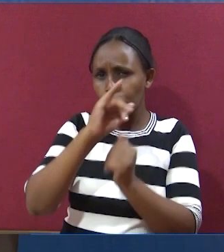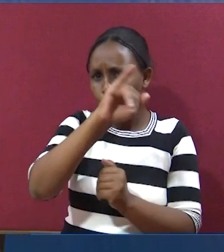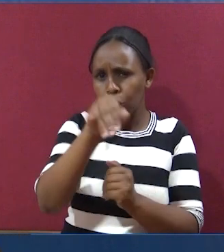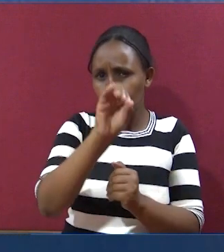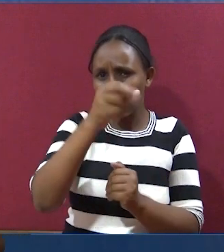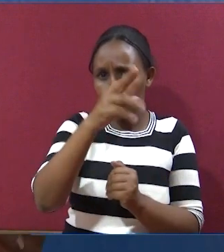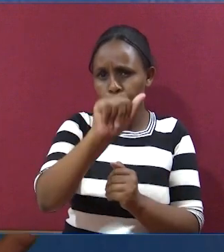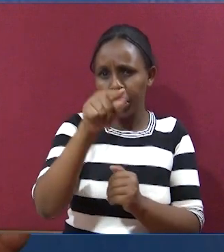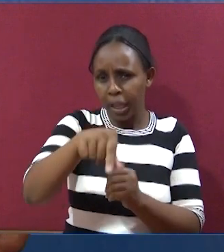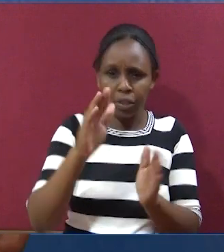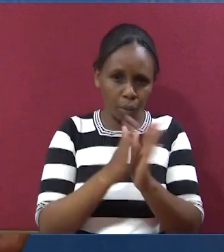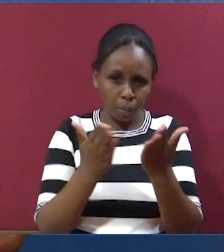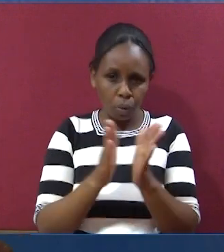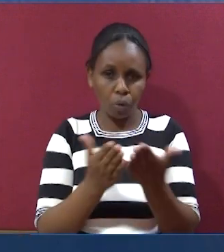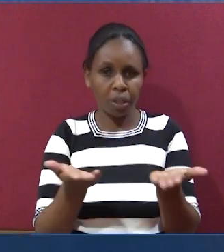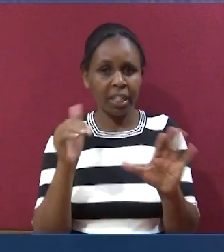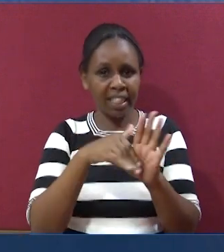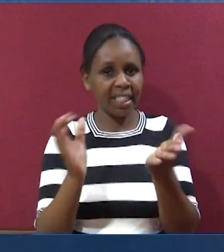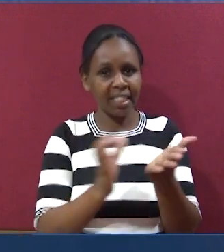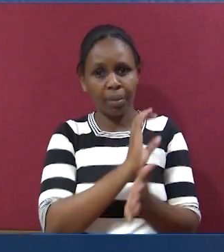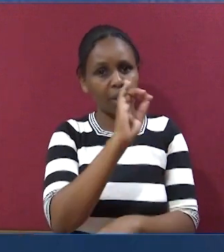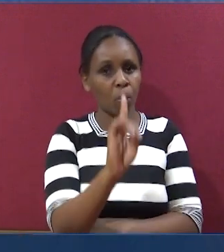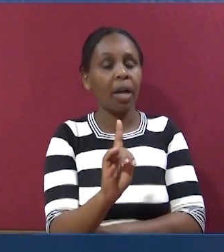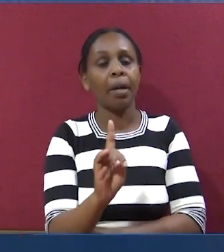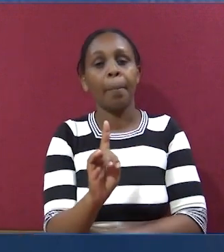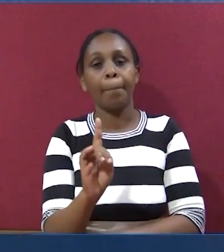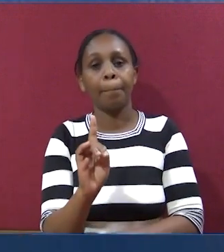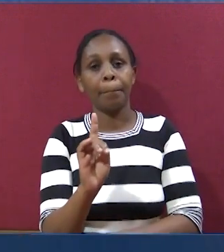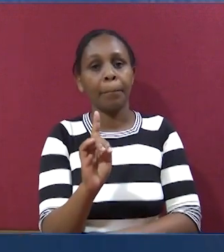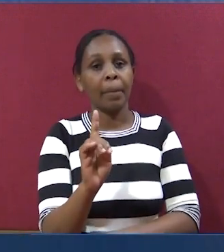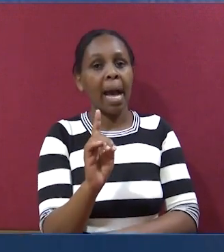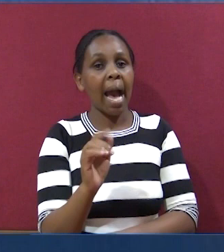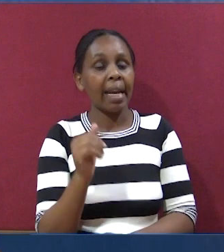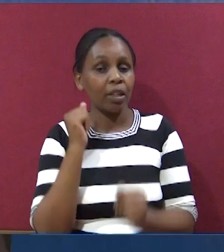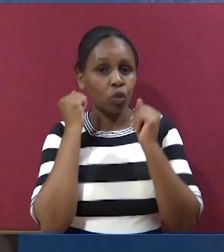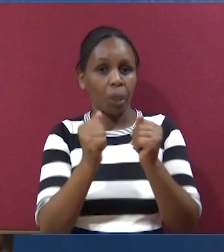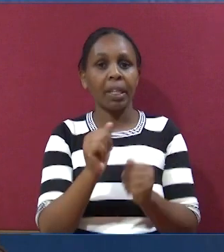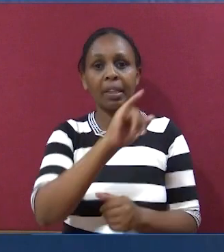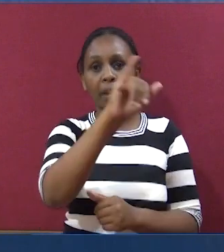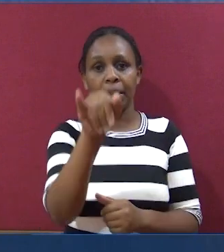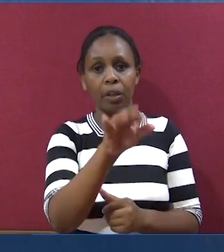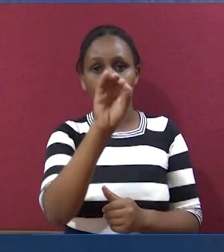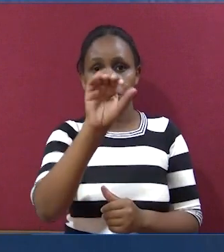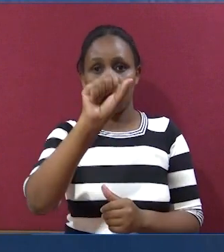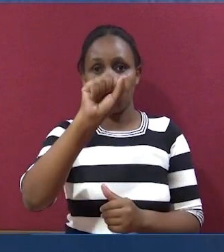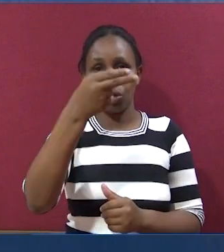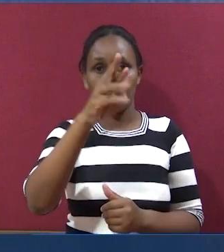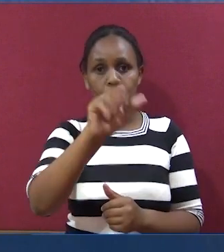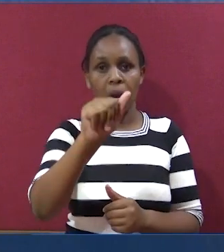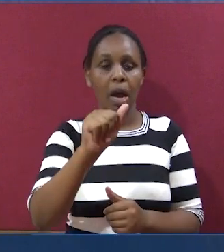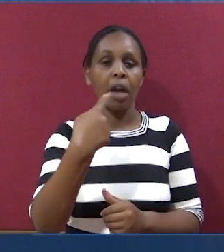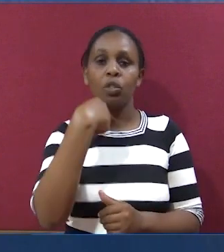mungu ananena na Joshua, katika kitabu hiki, Joshua kifungu cha kwanza. Na natumtia nguvu Joshua,